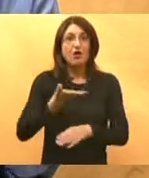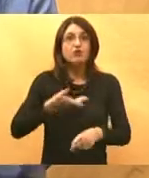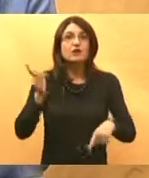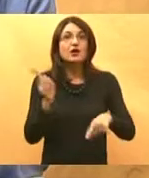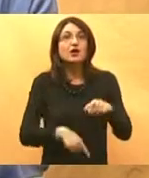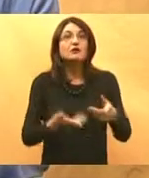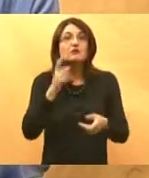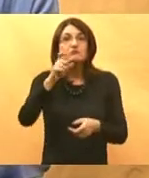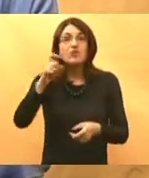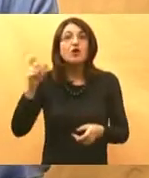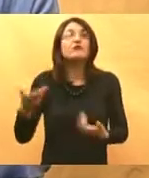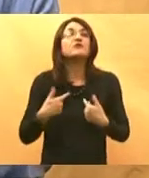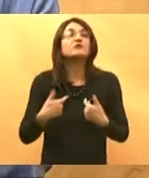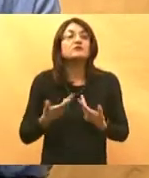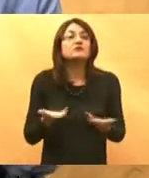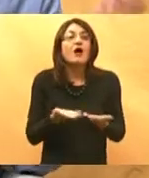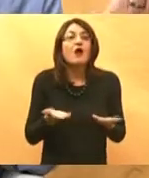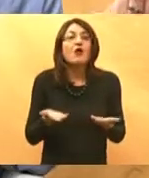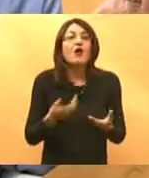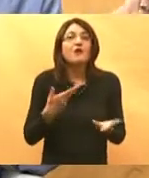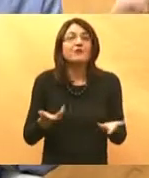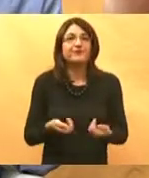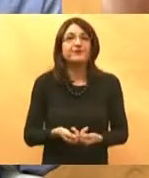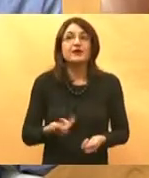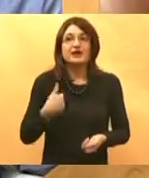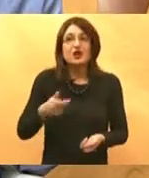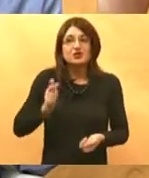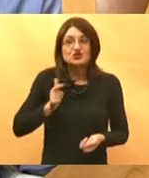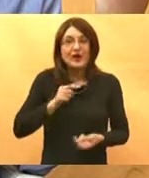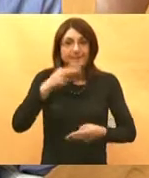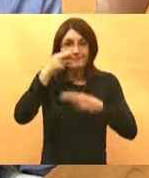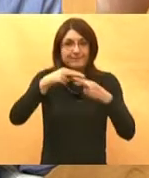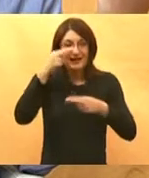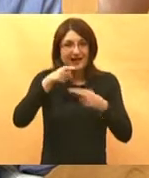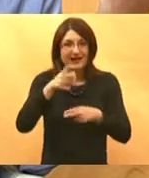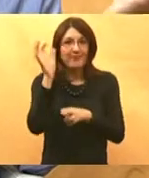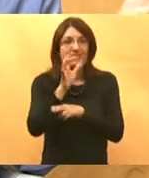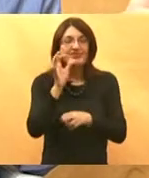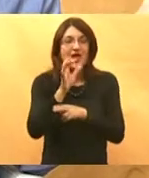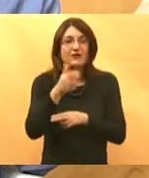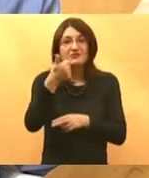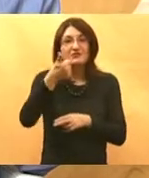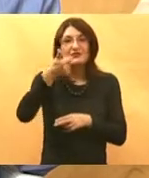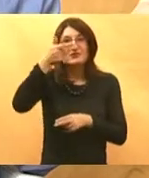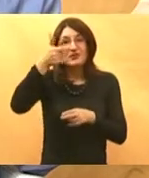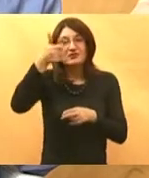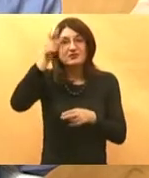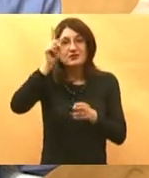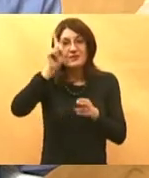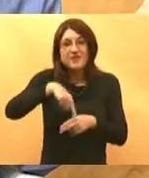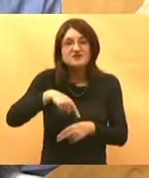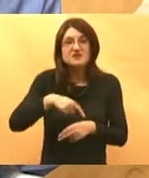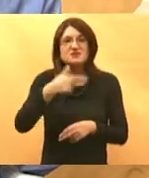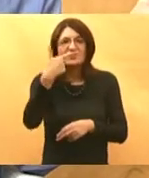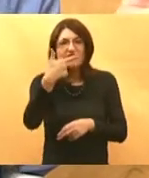vraći iz bolovanja hrani cijelu obitelj. Dakle, on čeka na pregled fizijatra i fizikalnu terapiju mjesec, dva, tri. Tako je.